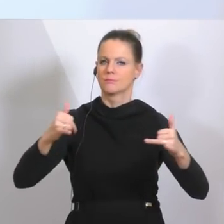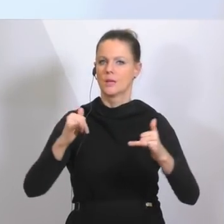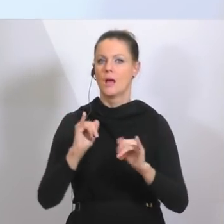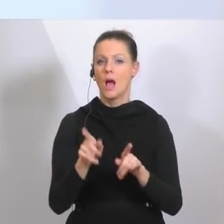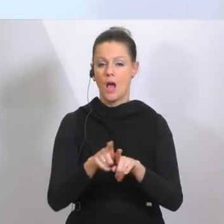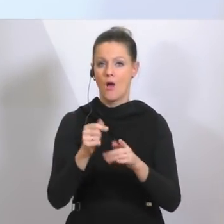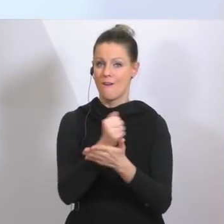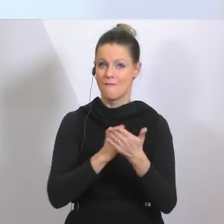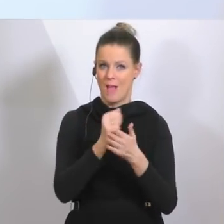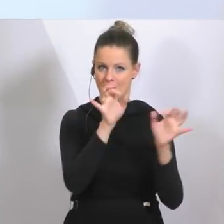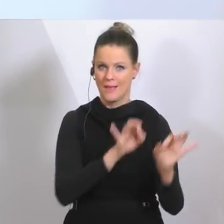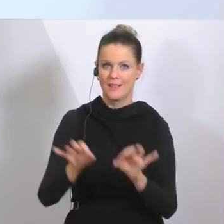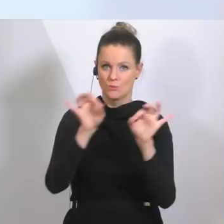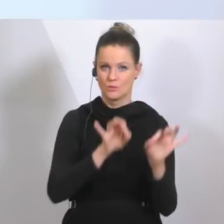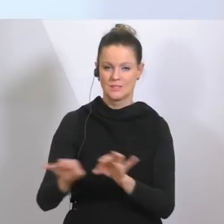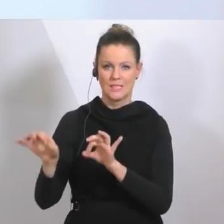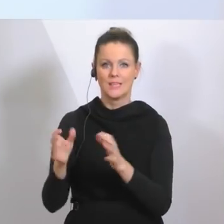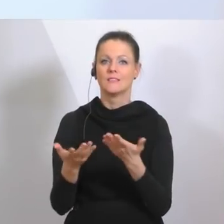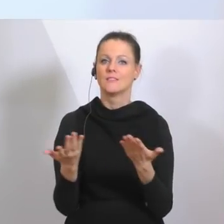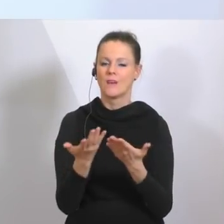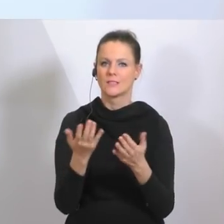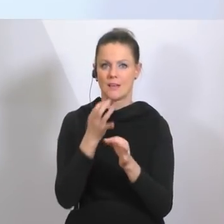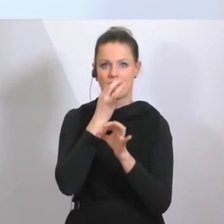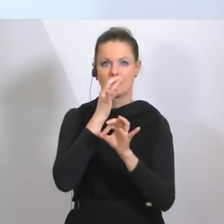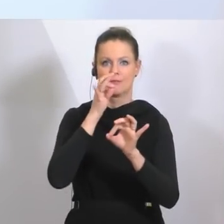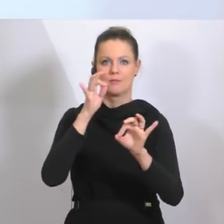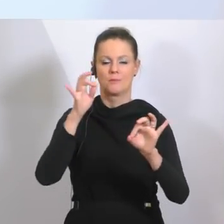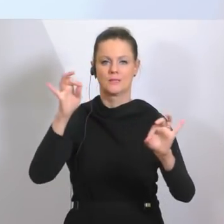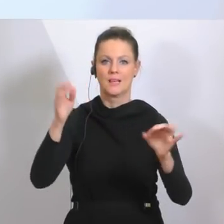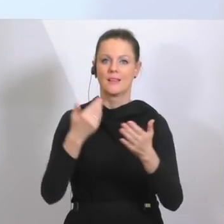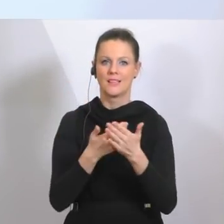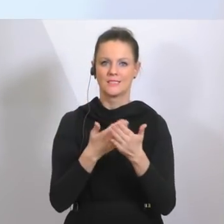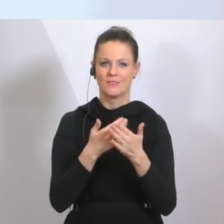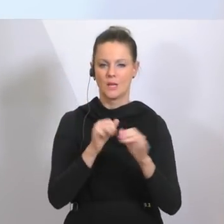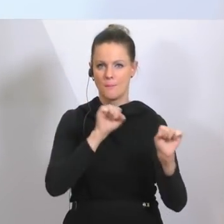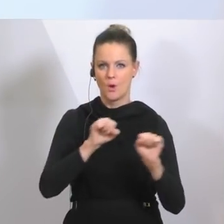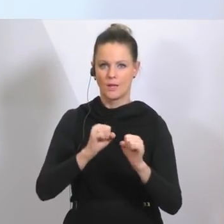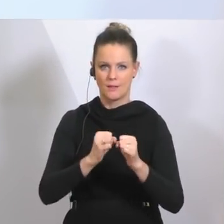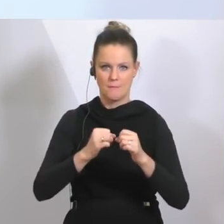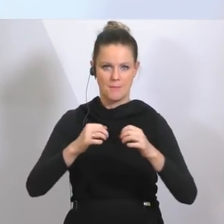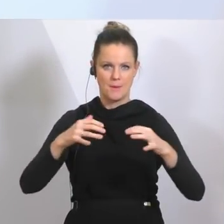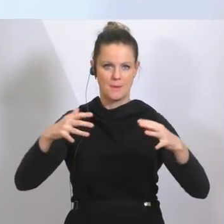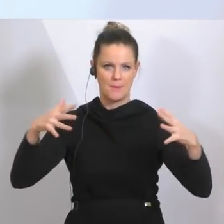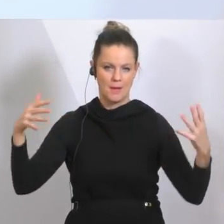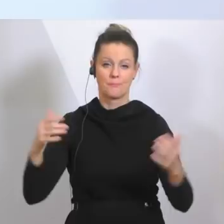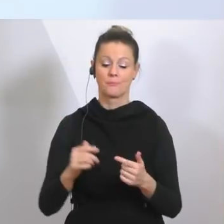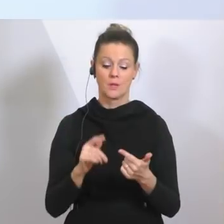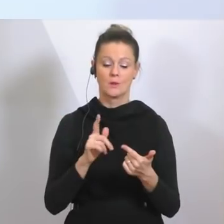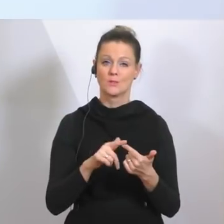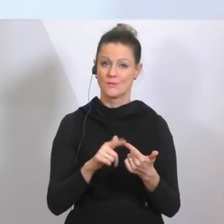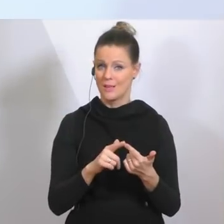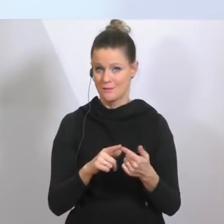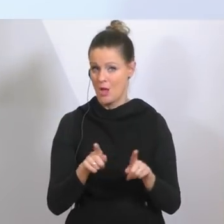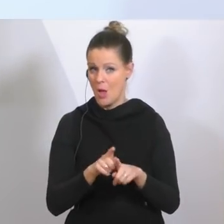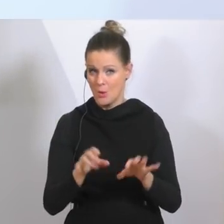der Pharmaindustrie laufend Verbesserungen kommen und damit die Kapazitäten nach oben gehen können. Und zweitens gut,